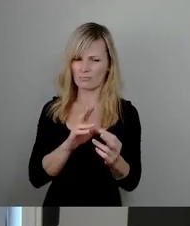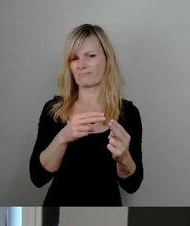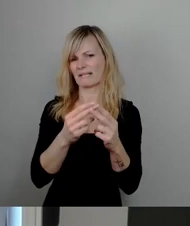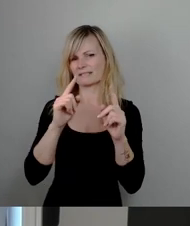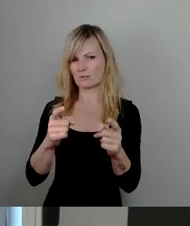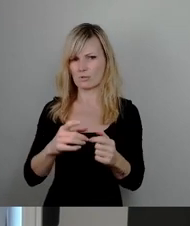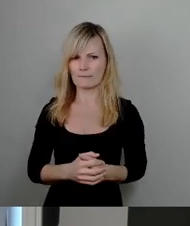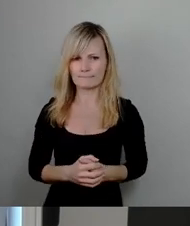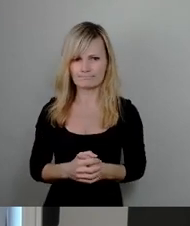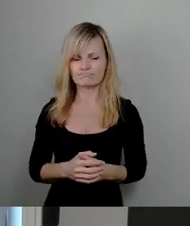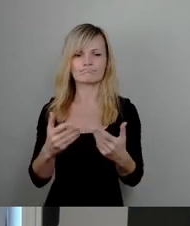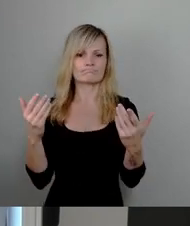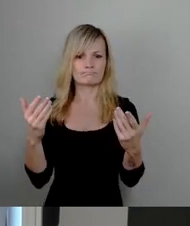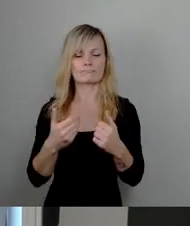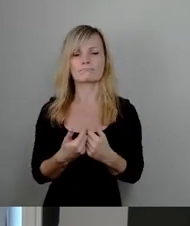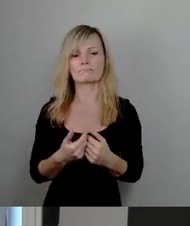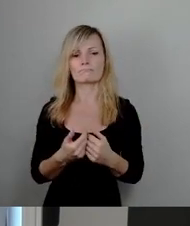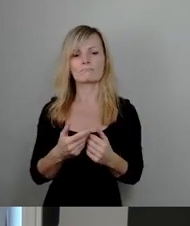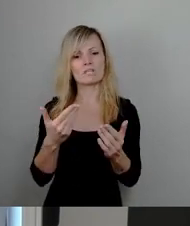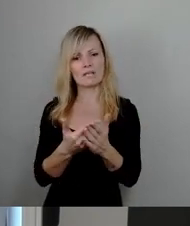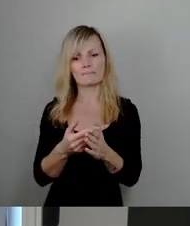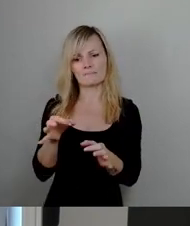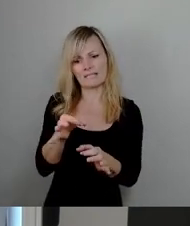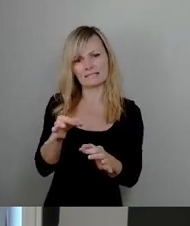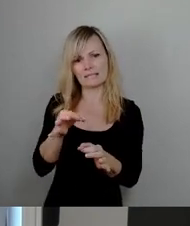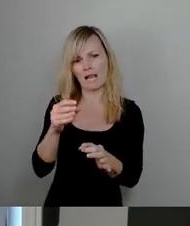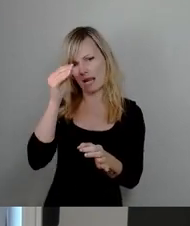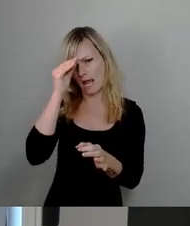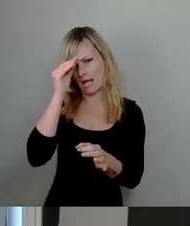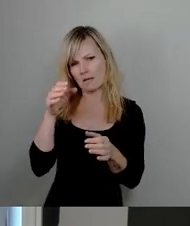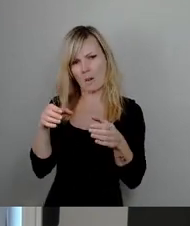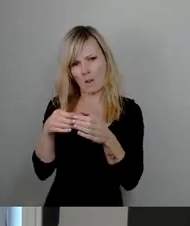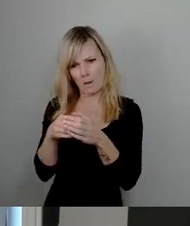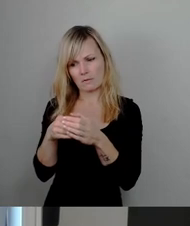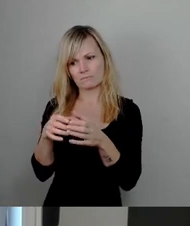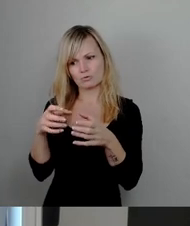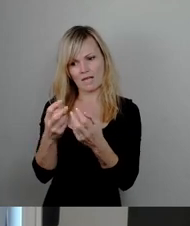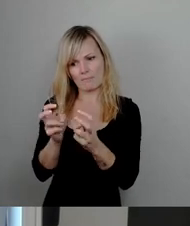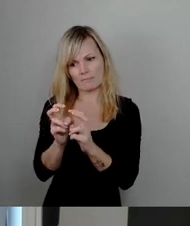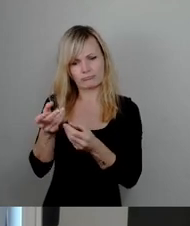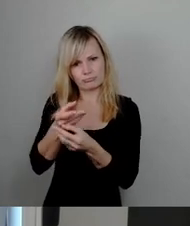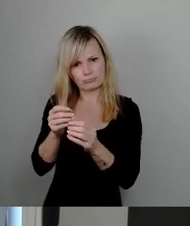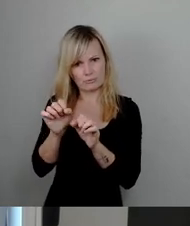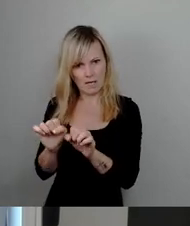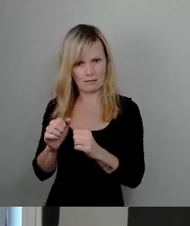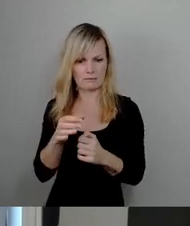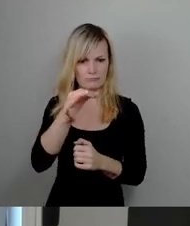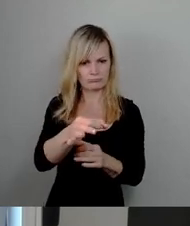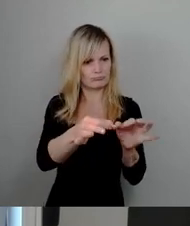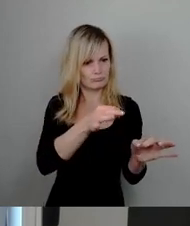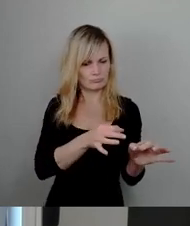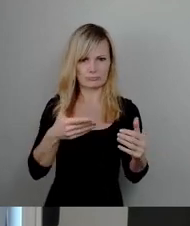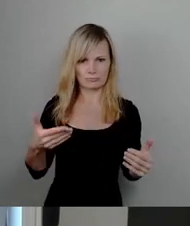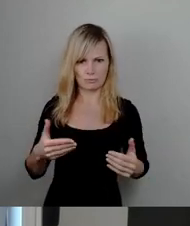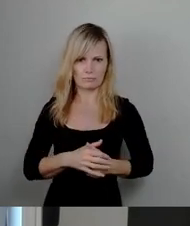zum Beispiel, dass es Lerninseln gibt, in denen man in Kleingruppen lernen kann. Das bedeutet aber auch den zeitgemäßen Zugang zu den digitalen